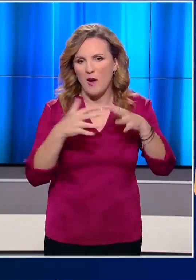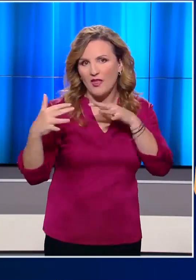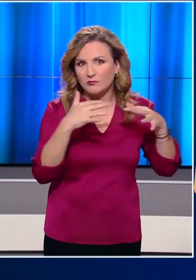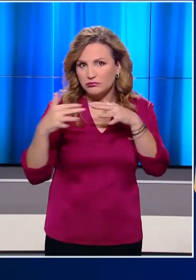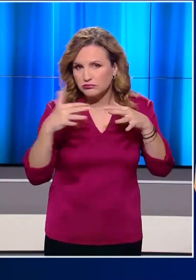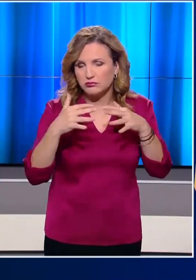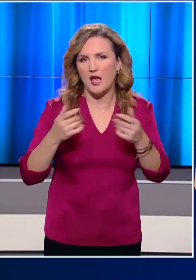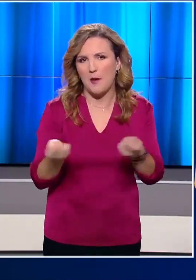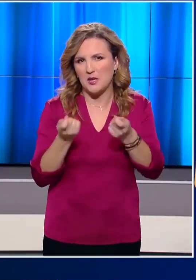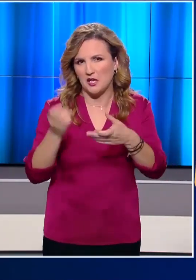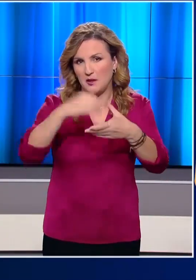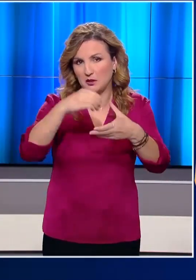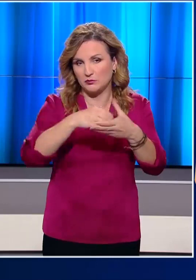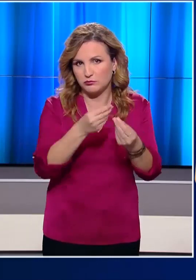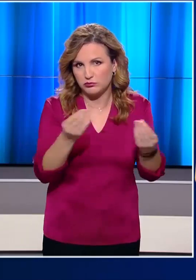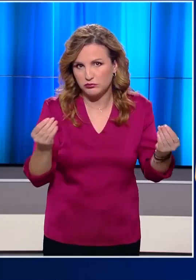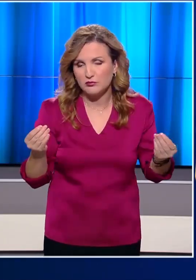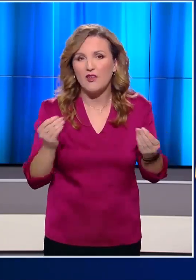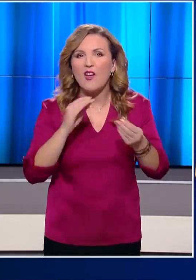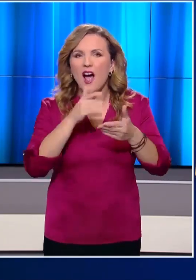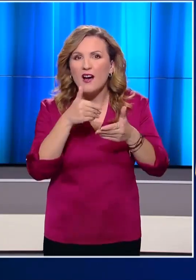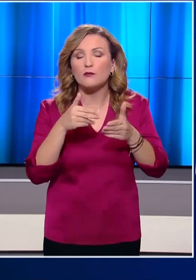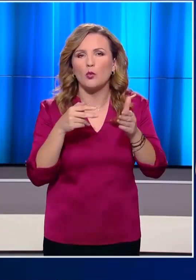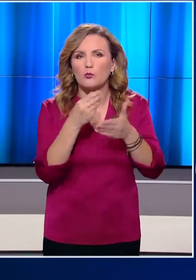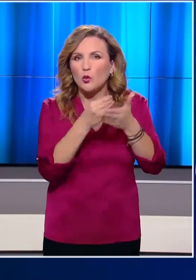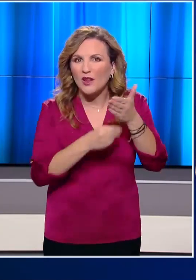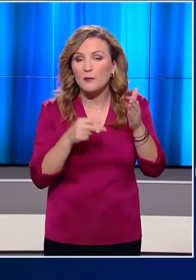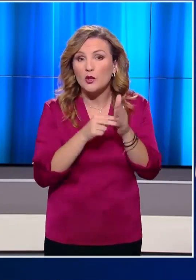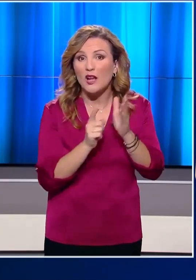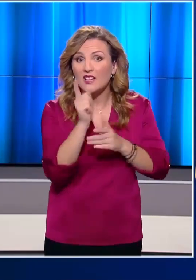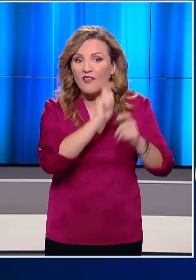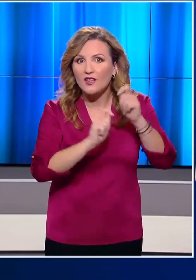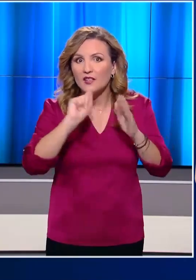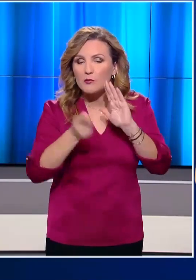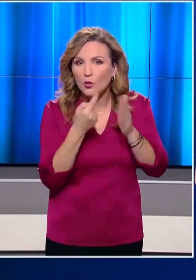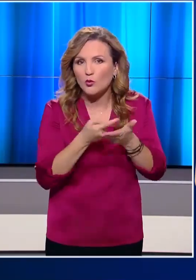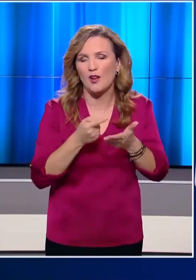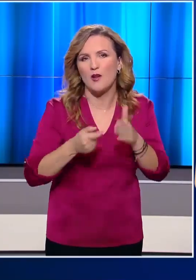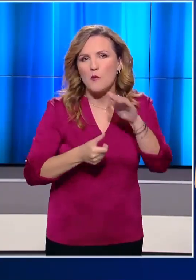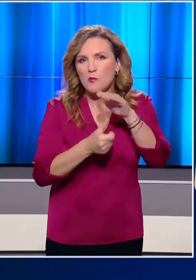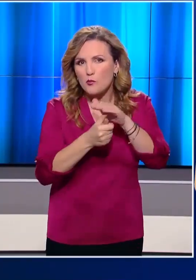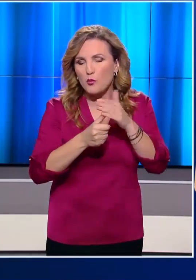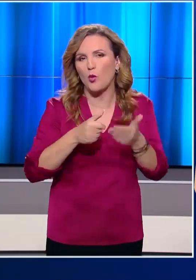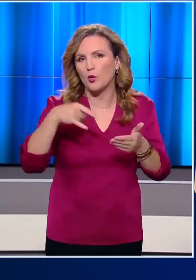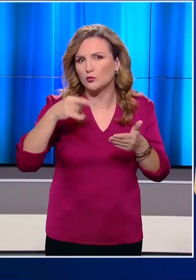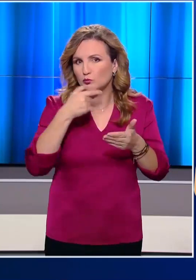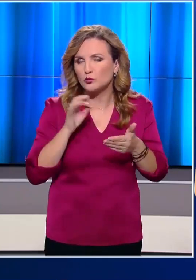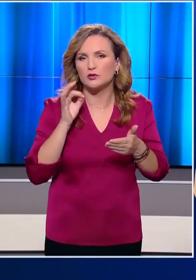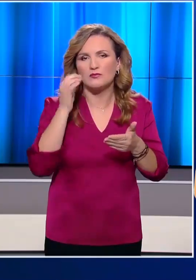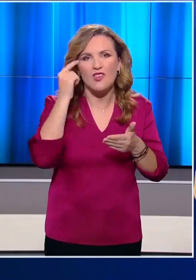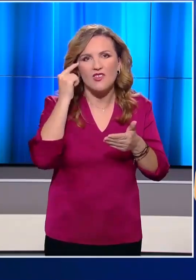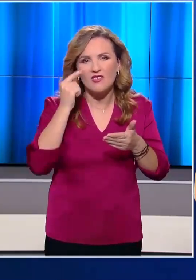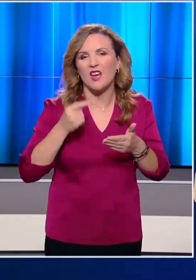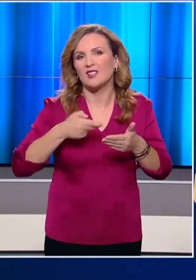συμμετείχε πλήθος επιχειρηματιών. Το πρωτόάθλημα νυχτερινού χόκκι δημιουργήθηκε το 2011 μετά από πρωτοβουλία του Ρώσου Προέδρου και διάσημων παικτών